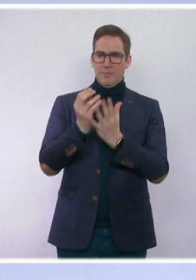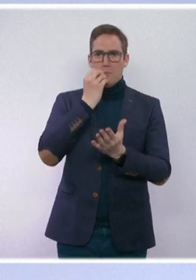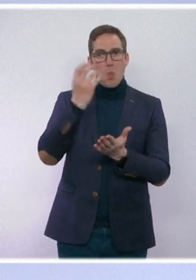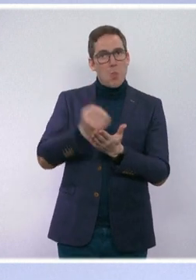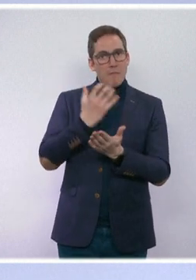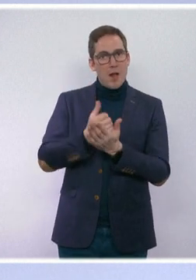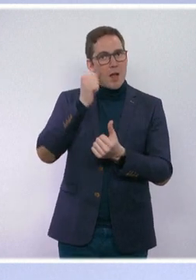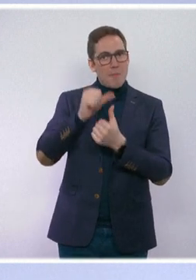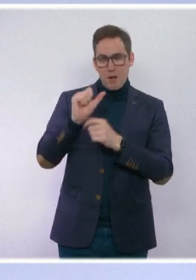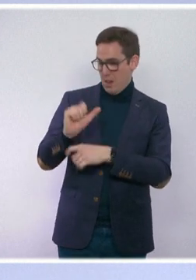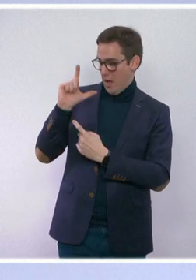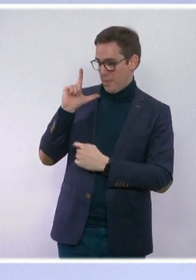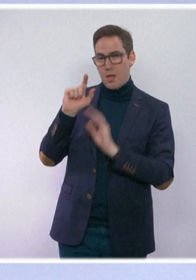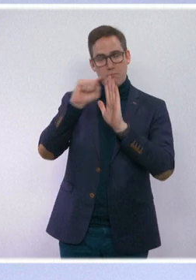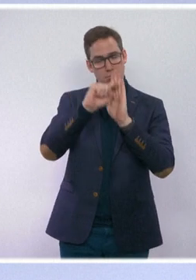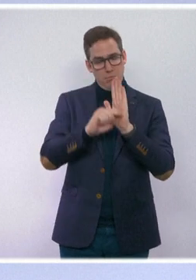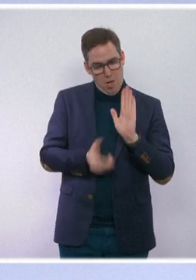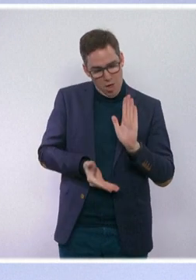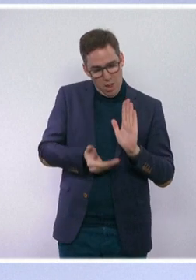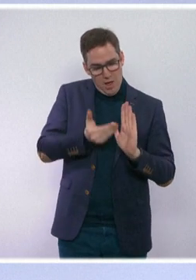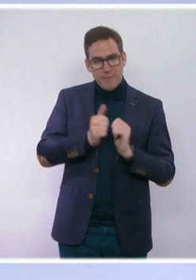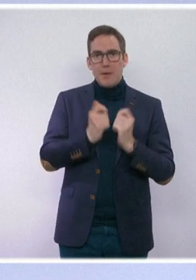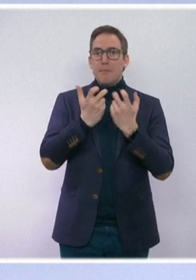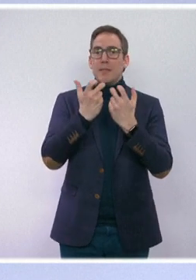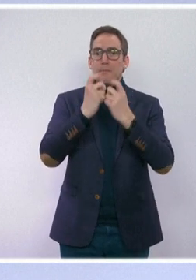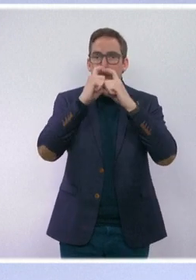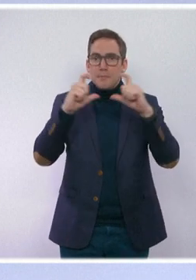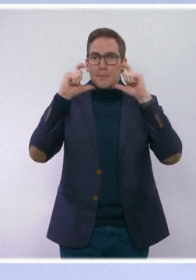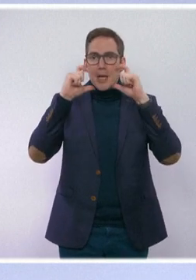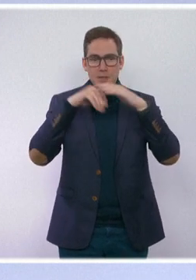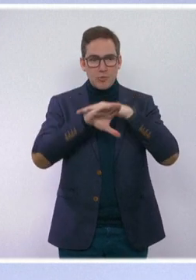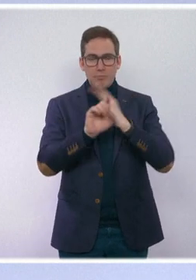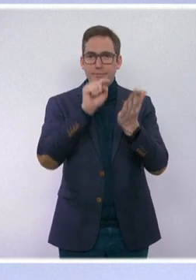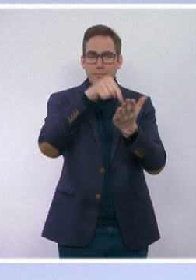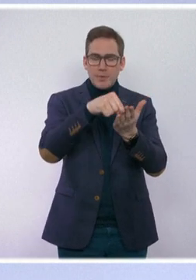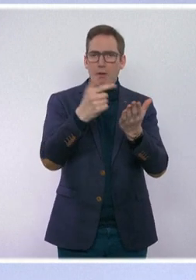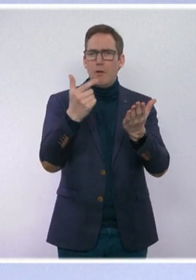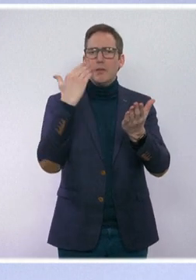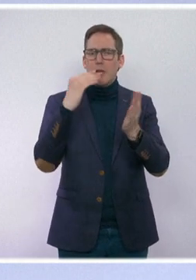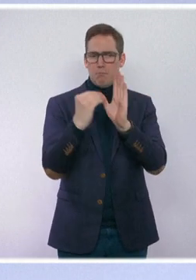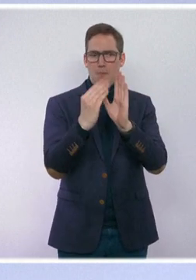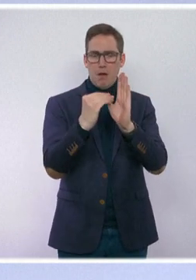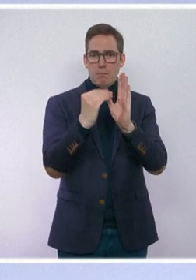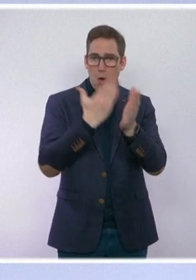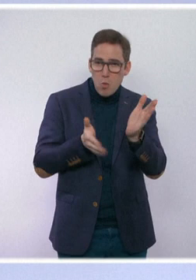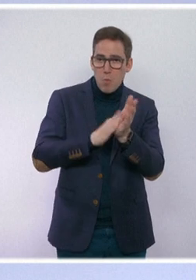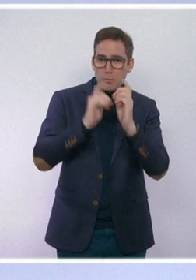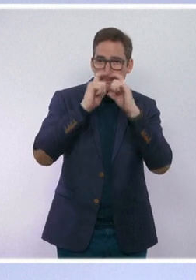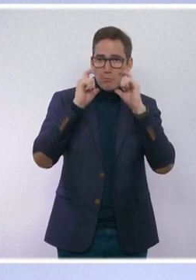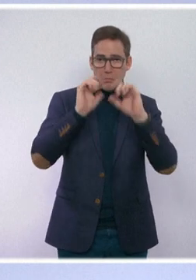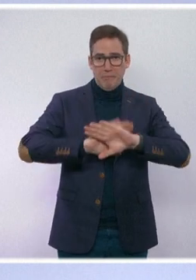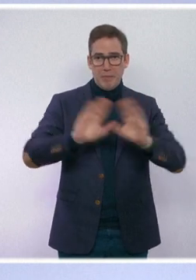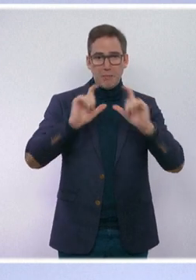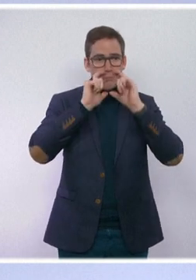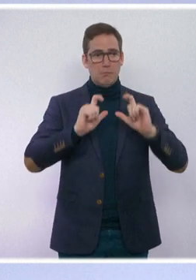de nouvelles restrictions. Le port du masque en intérieur n'est désormais plus obligatoire dans les lieux soumis au pass vaccinal. Le protocole de